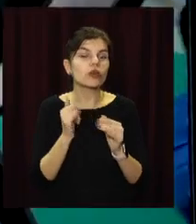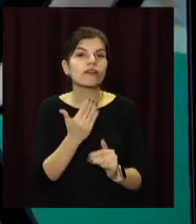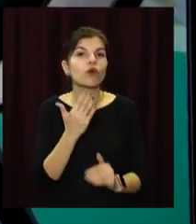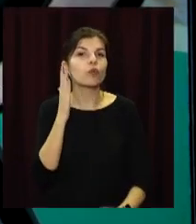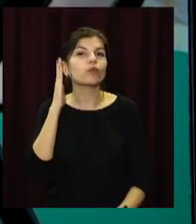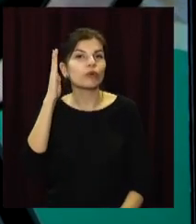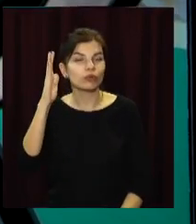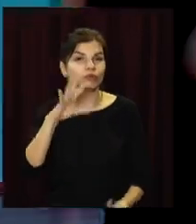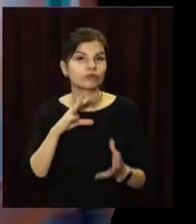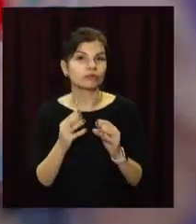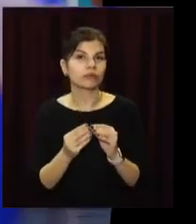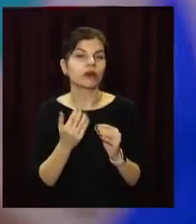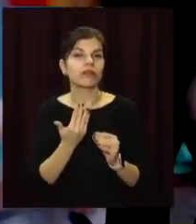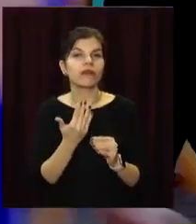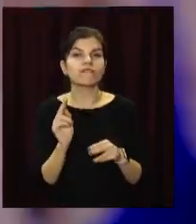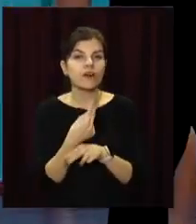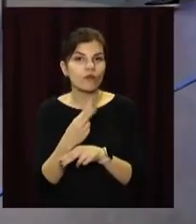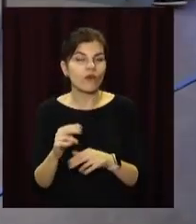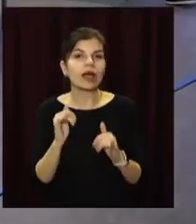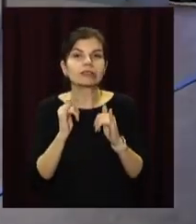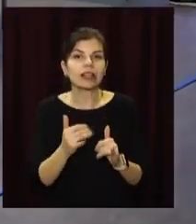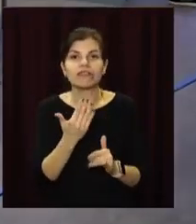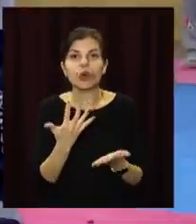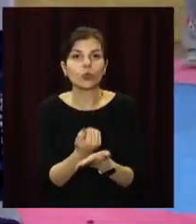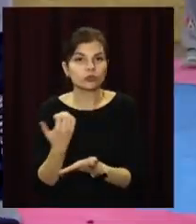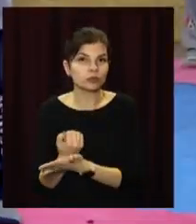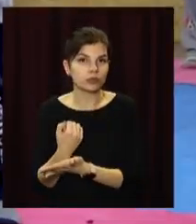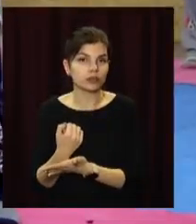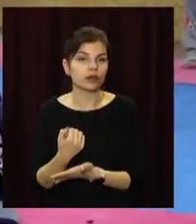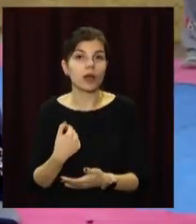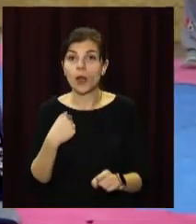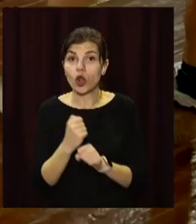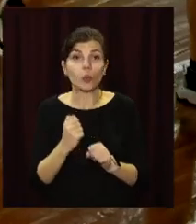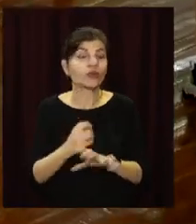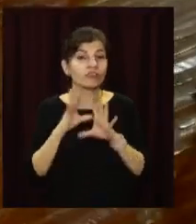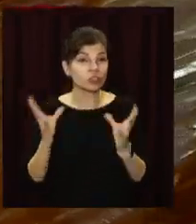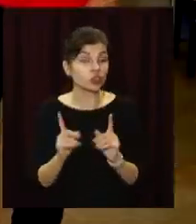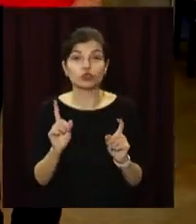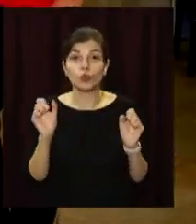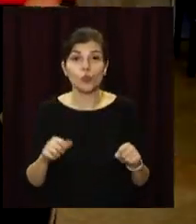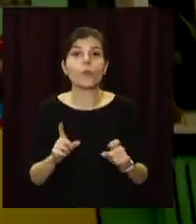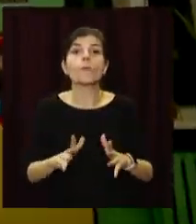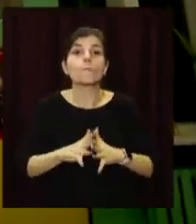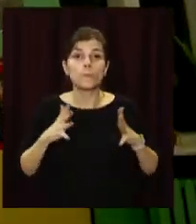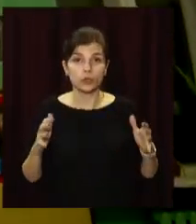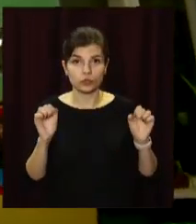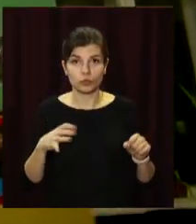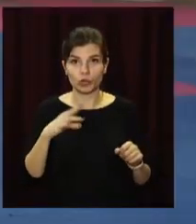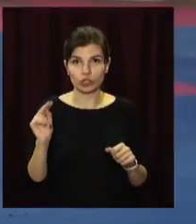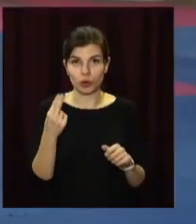майбутнього, заради їх виховання, заради їх успіхів. Робимо все для того, щоб як можна більше було